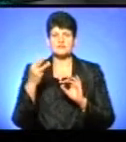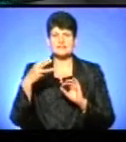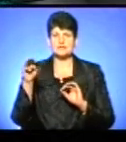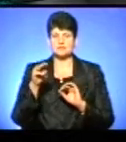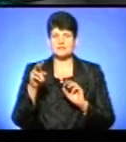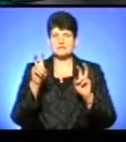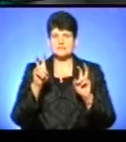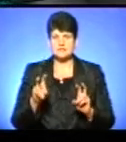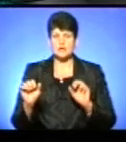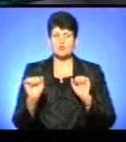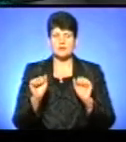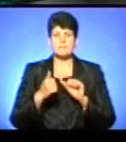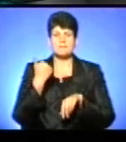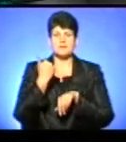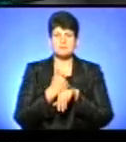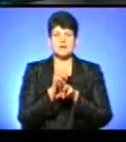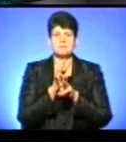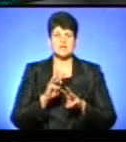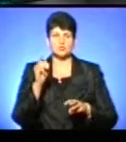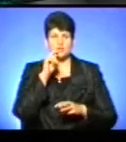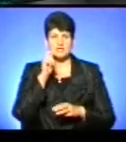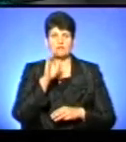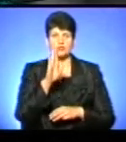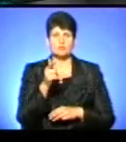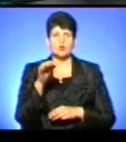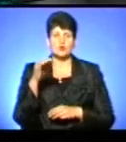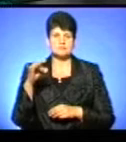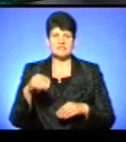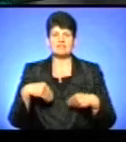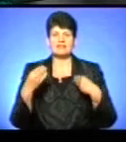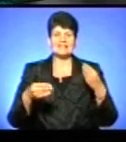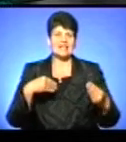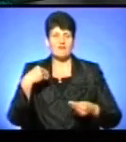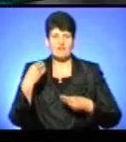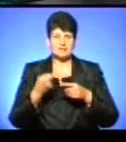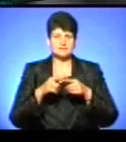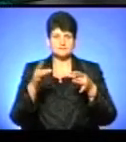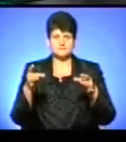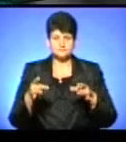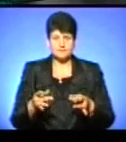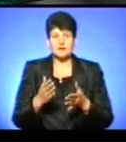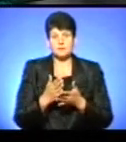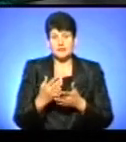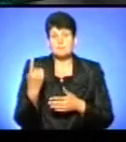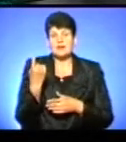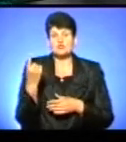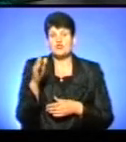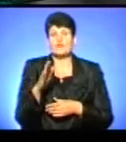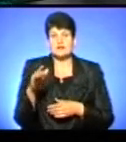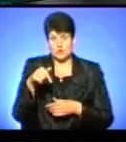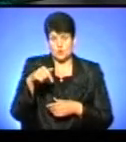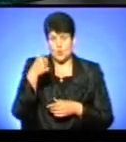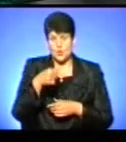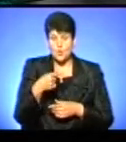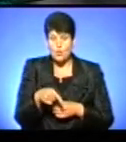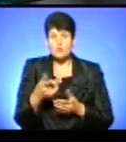засіданні уряду прем'єр-міністр України Володимир Гройсман. Видавати бебі-бокси у пологових будинках мали б вже з 1 вересня